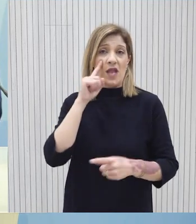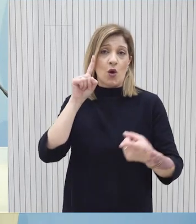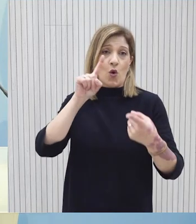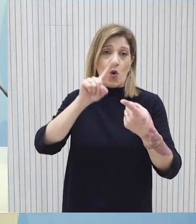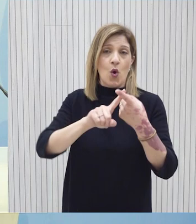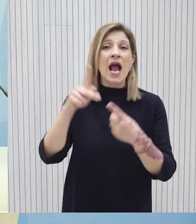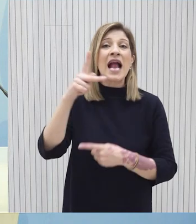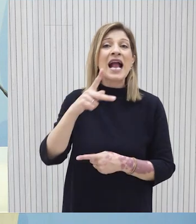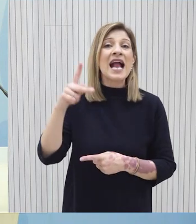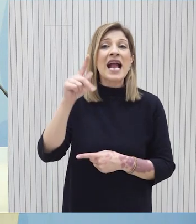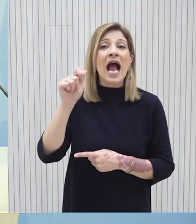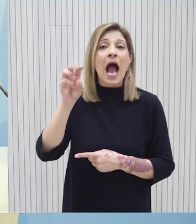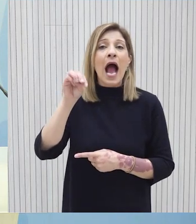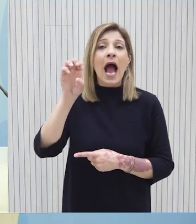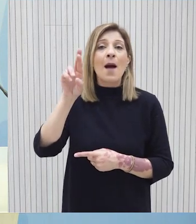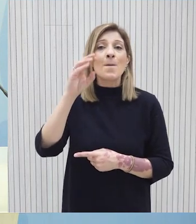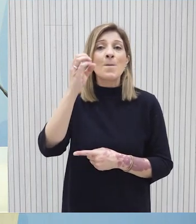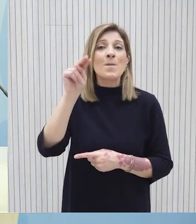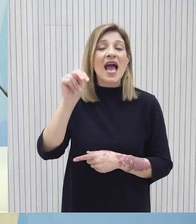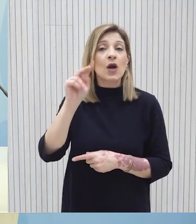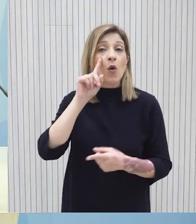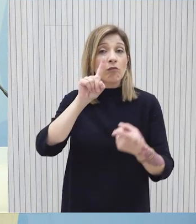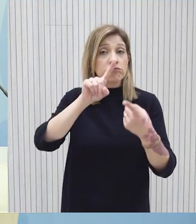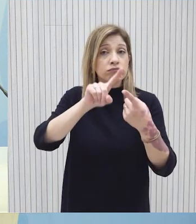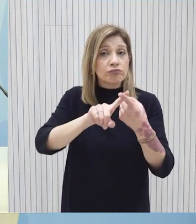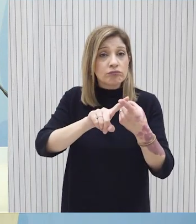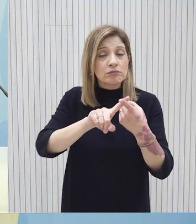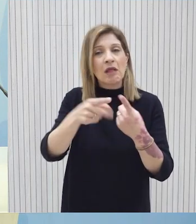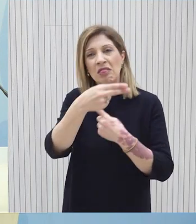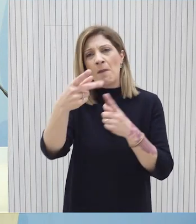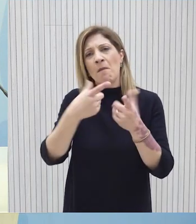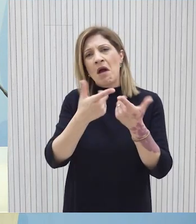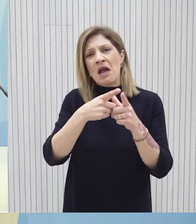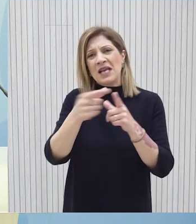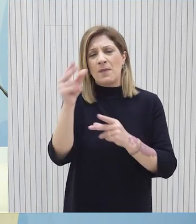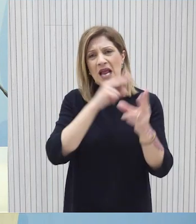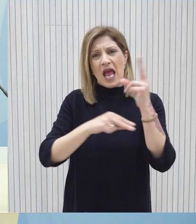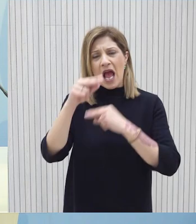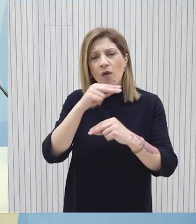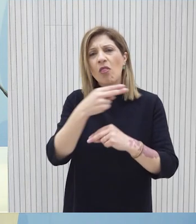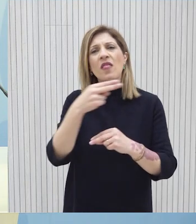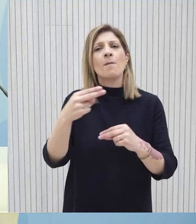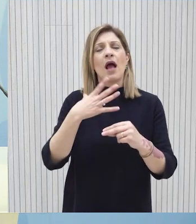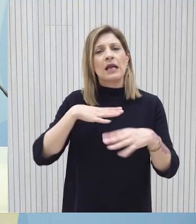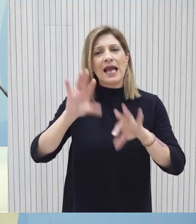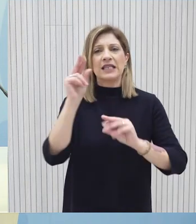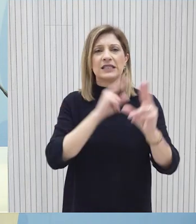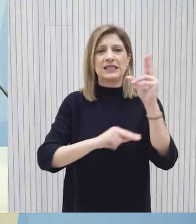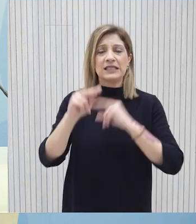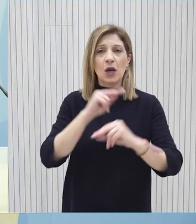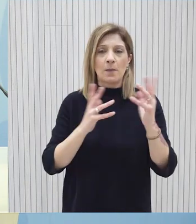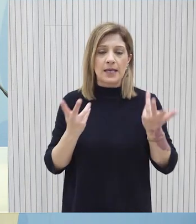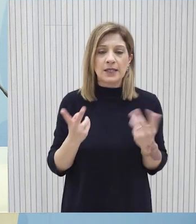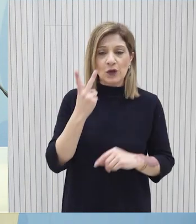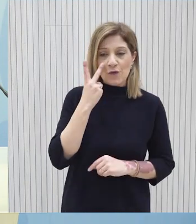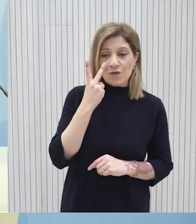και θα το παλάρει θα ζητήσει μόνο να μεσοματήσει προτινούν να πει στη δοχή να παρέχει στη δυσοχή τίκνοδικα ομοσπονδία Όταν όμως βλέπουμε